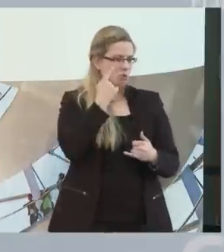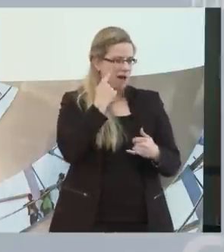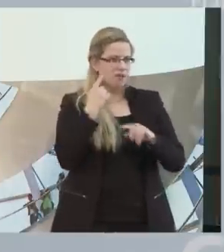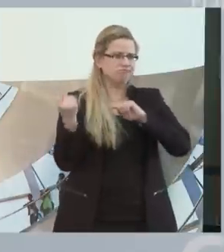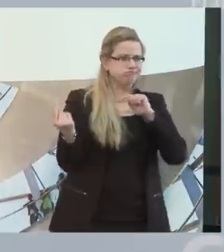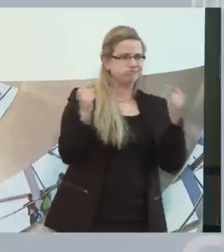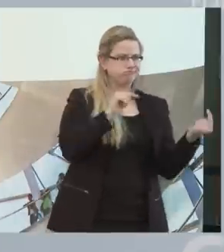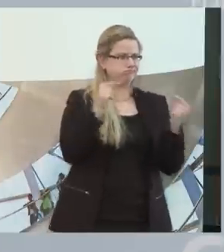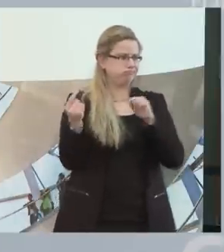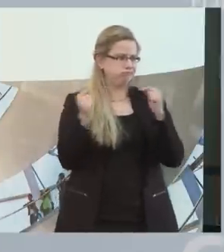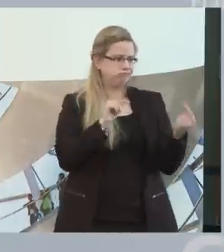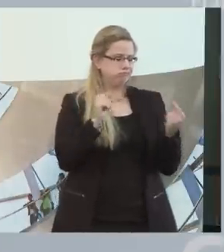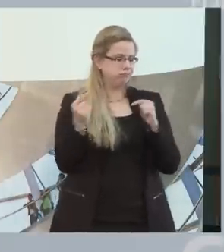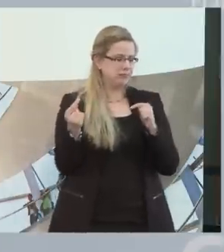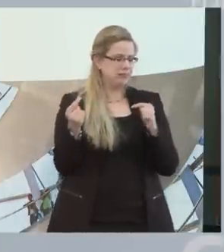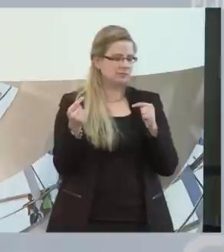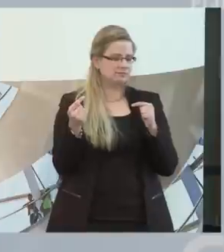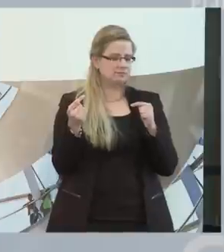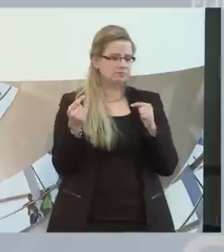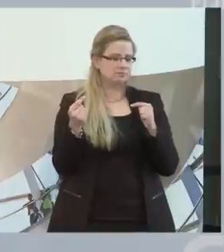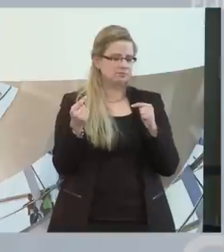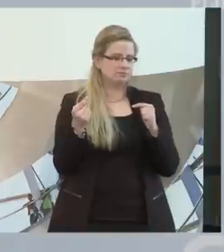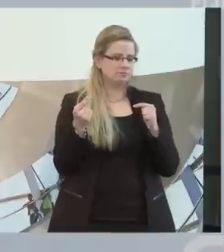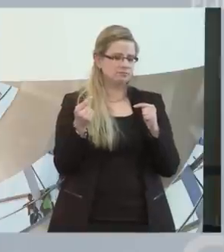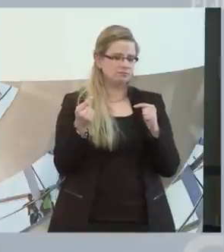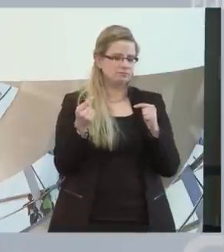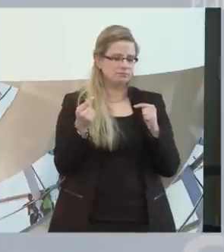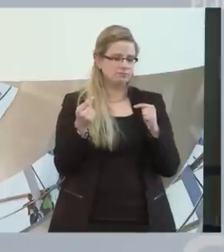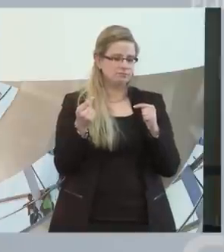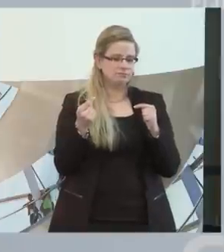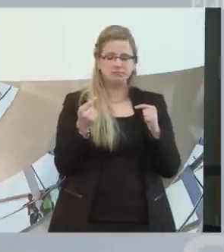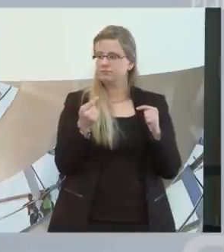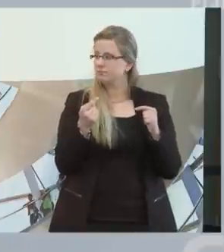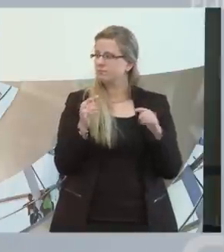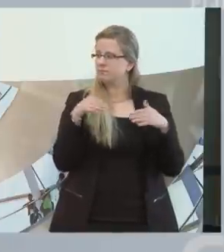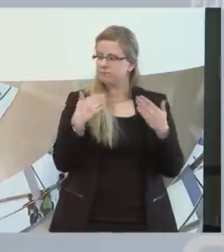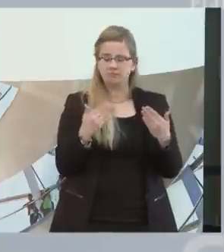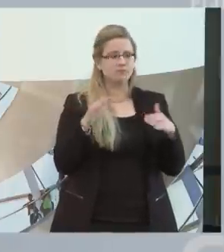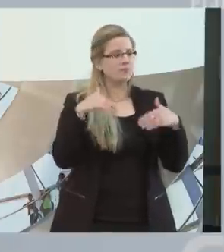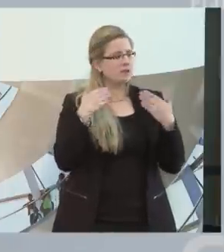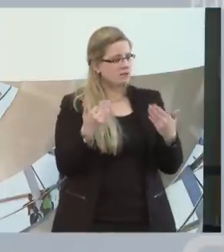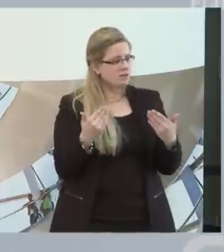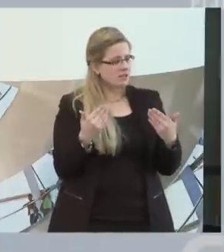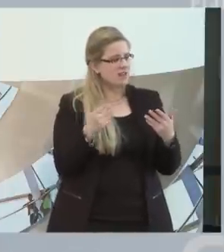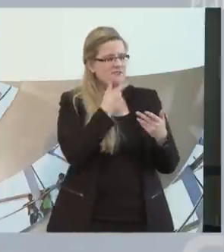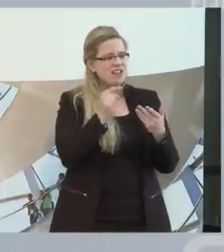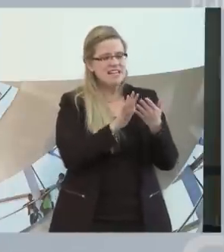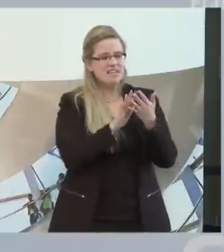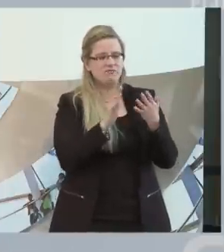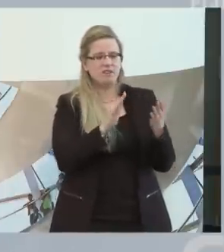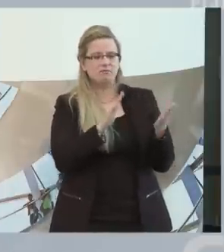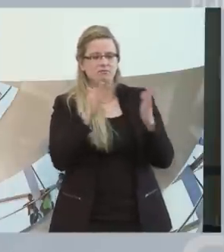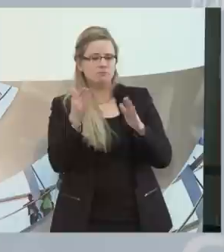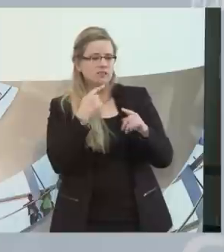geführt. Ja, ich sage mal, also im Konditionsvertrag gibt es auch einen weiteren Absatz. Keine Verschiebung der einen